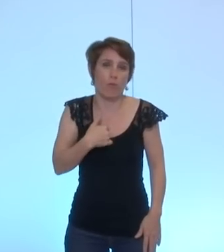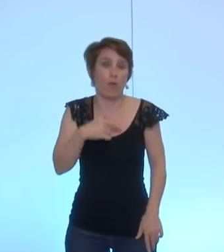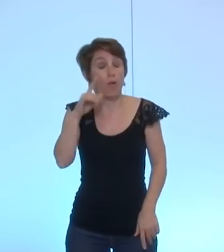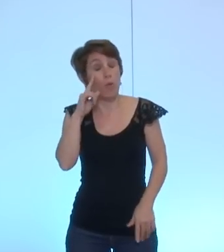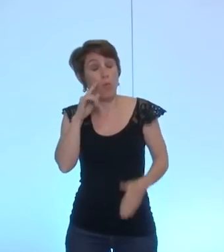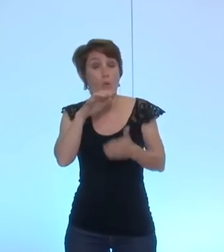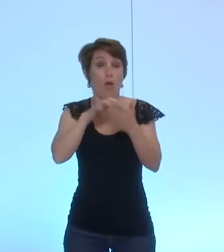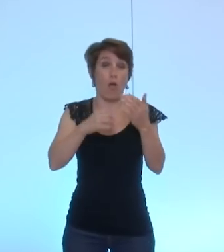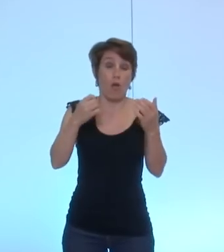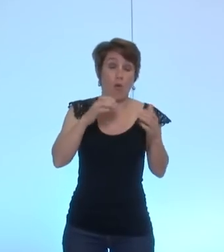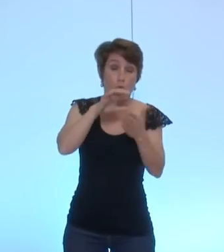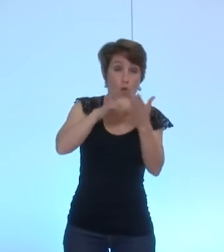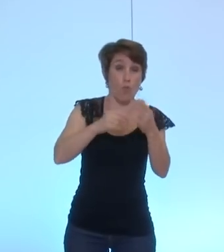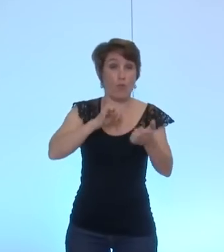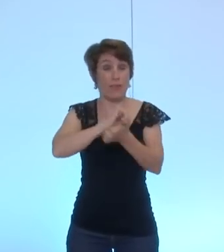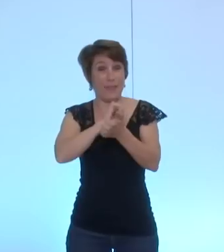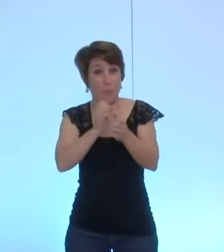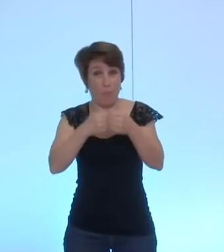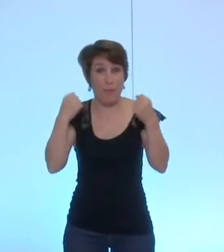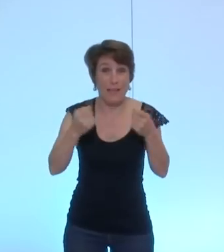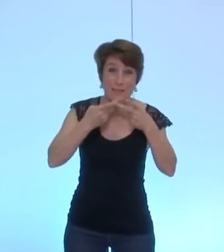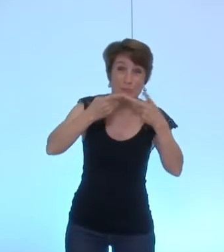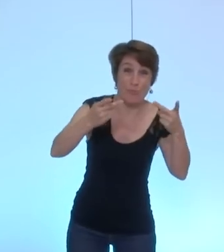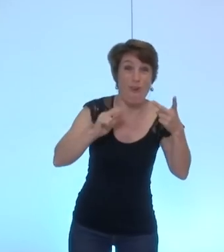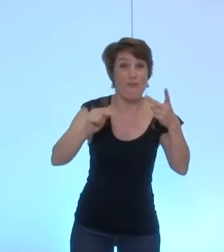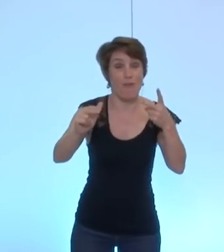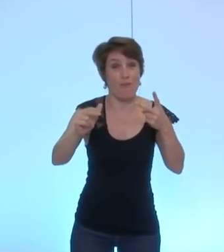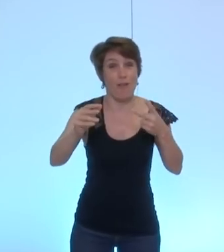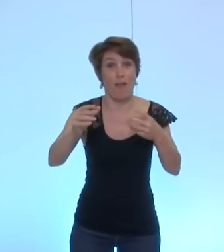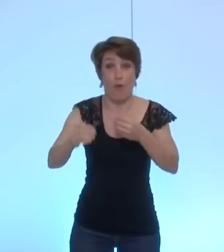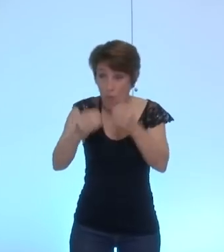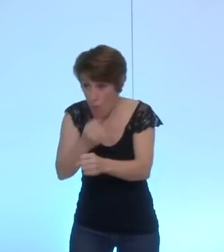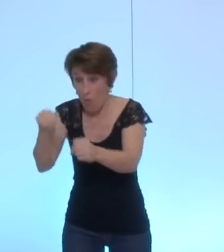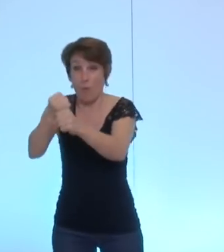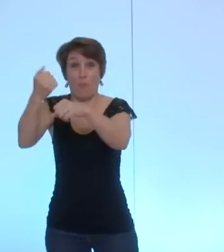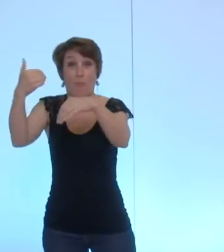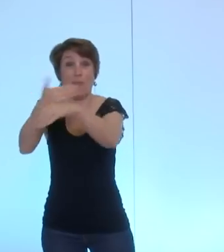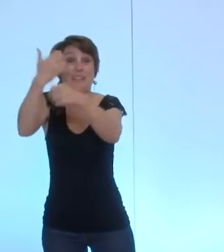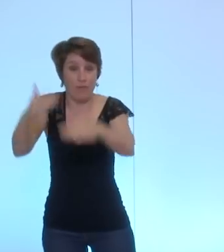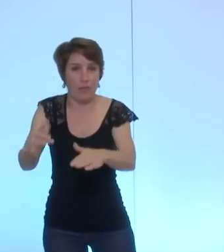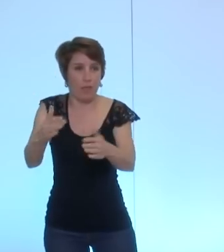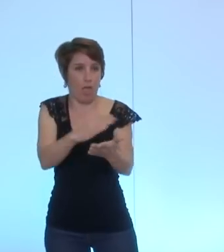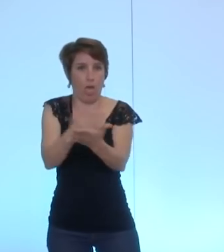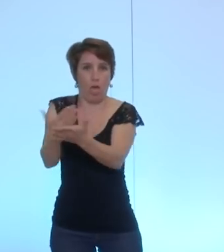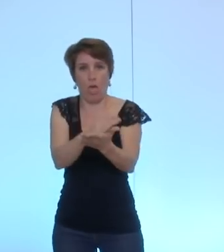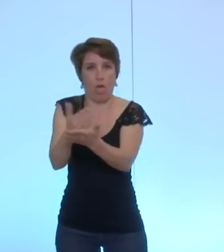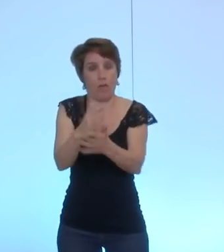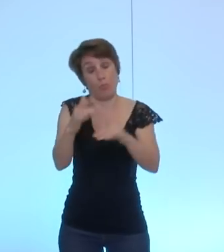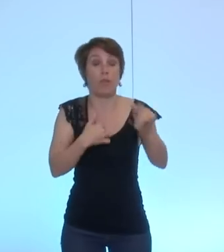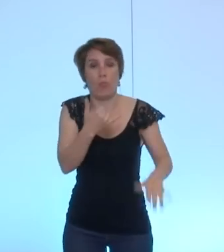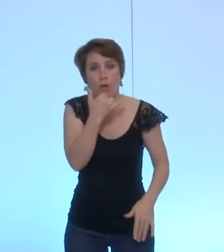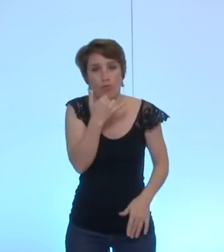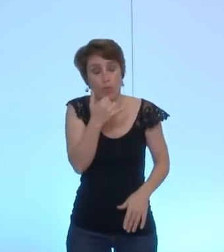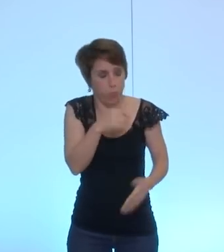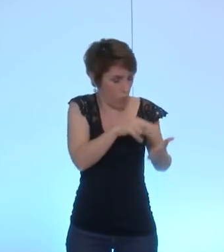presse annonçant l'instruction et la mise en place réelle des Faseco il peut y avoir une erreur d'interprétation je ne suis pas plus que parfait il peut